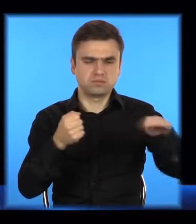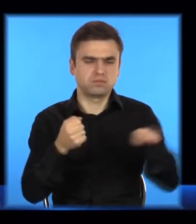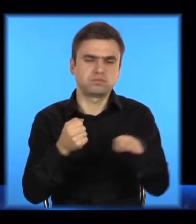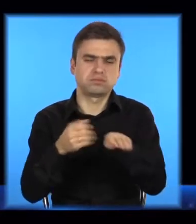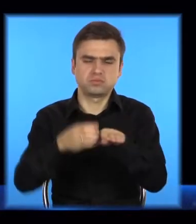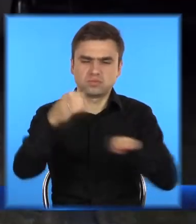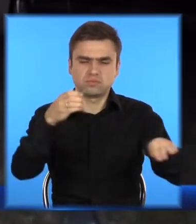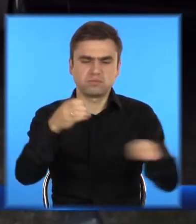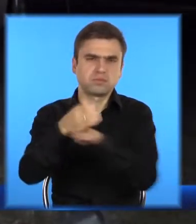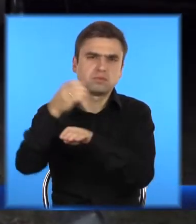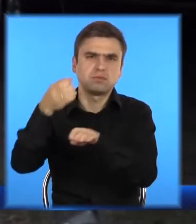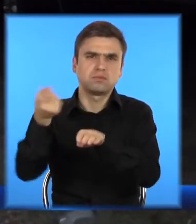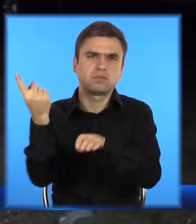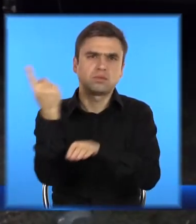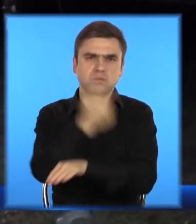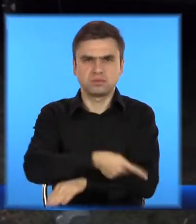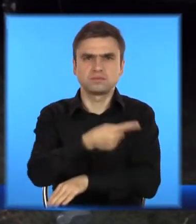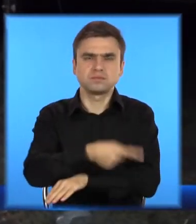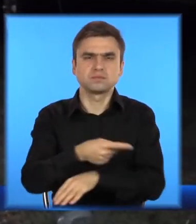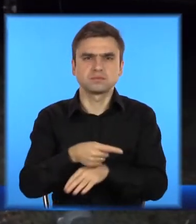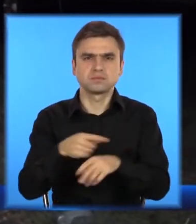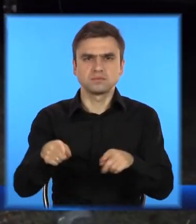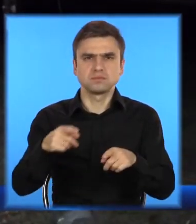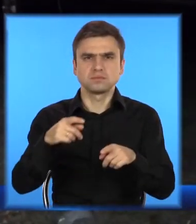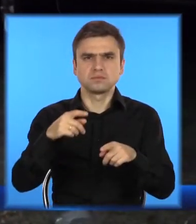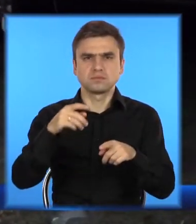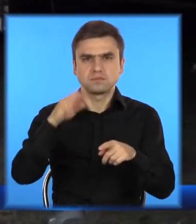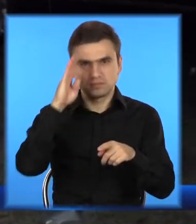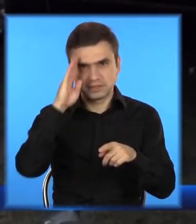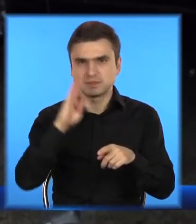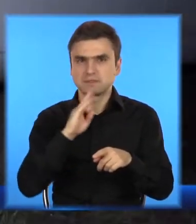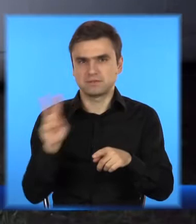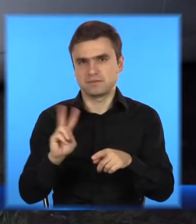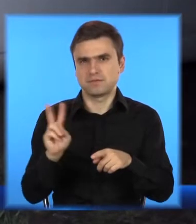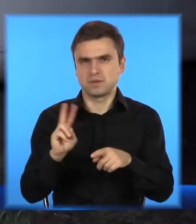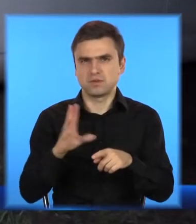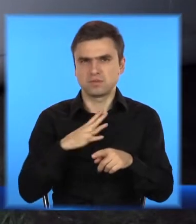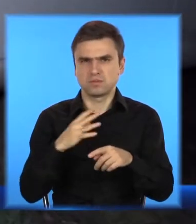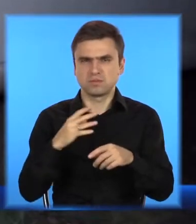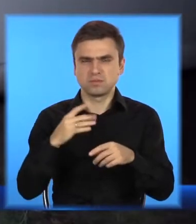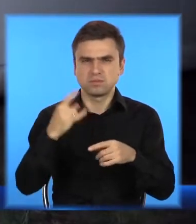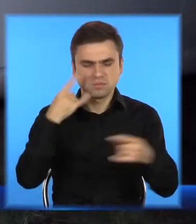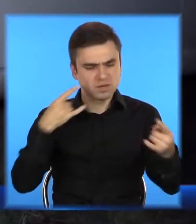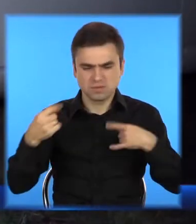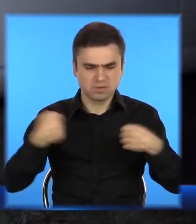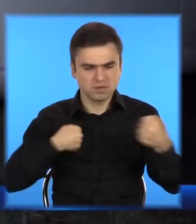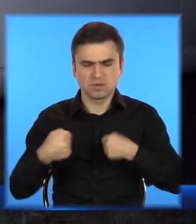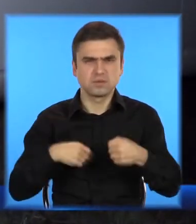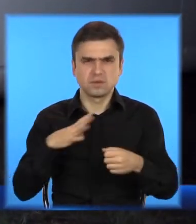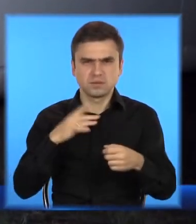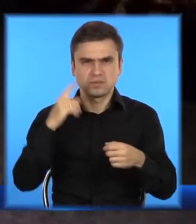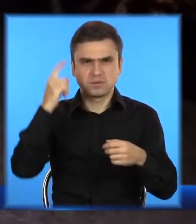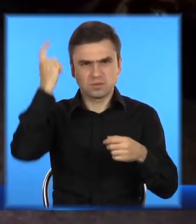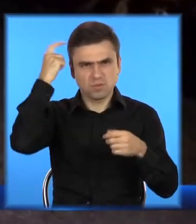лікарні із забоями та струсами мозку. Від удару електроопора впала на проїжджу частину, паралізувавши рух